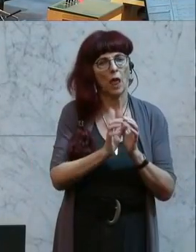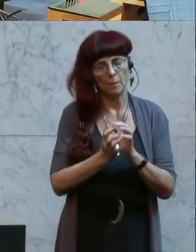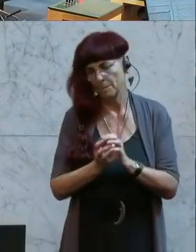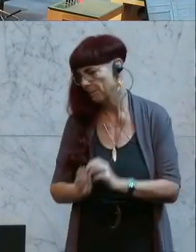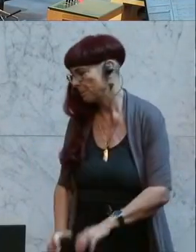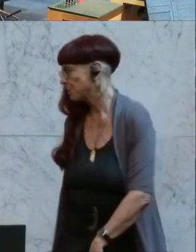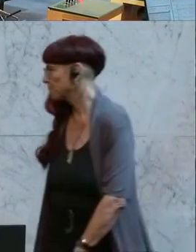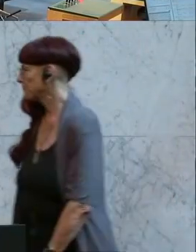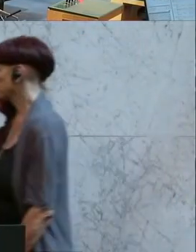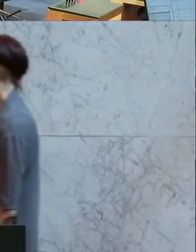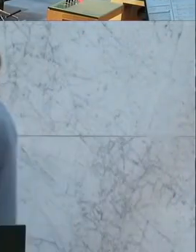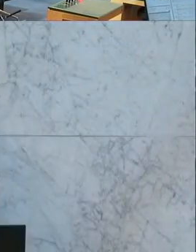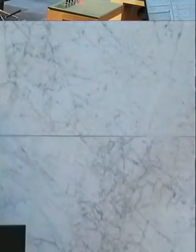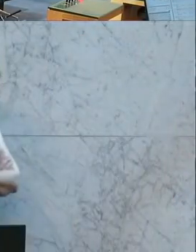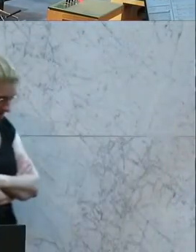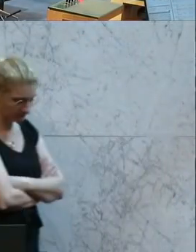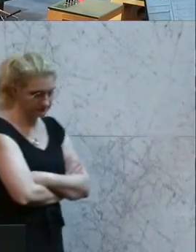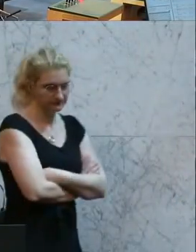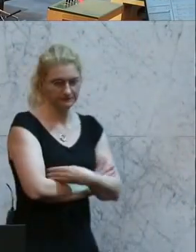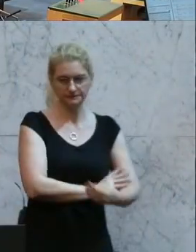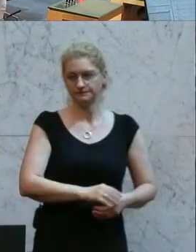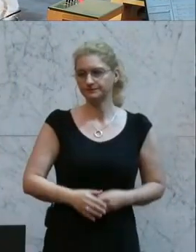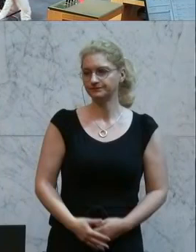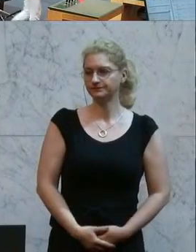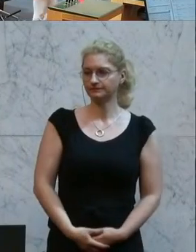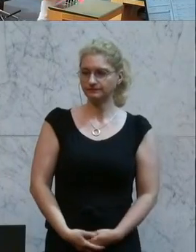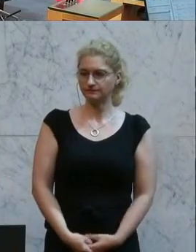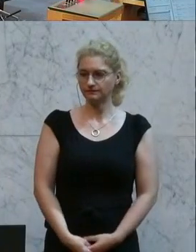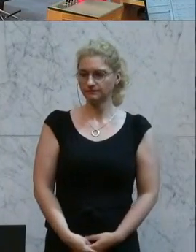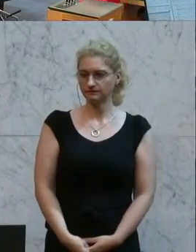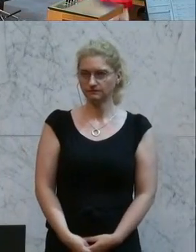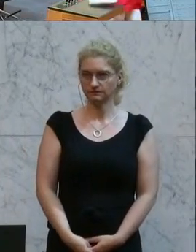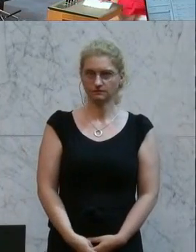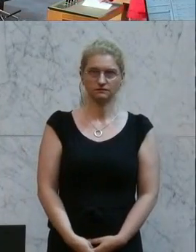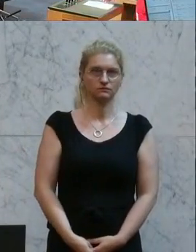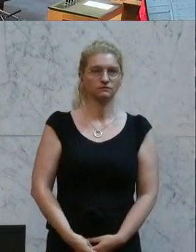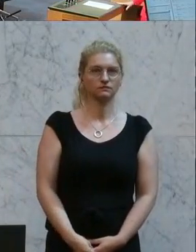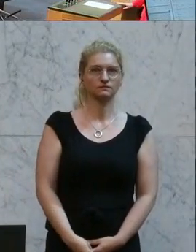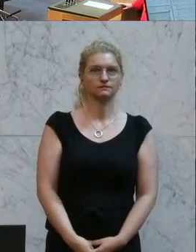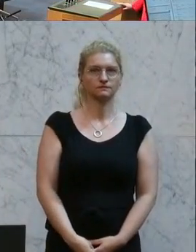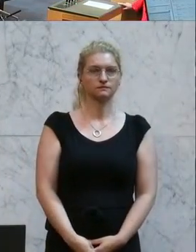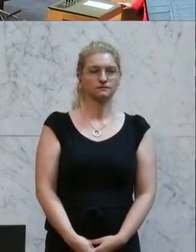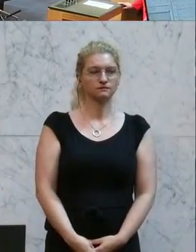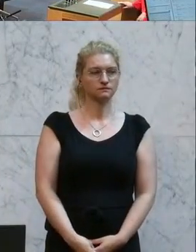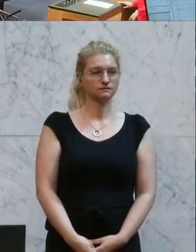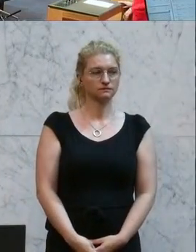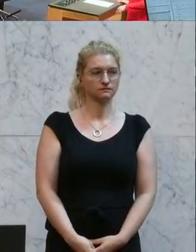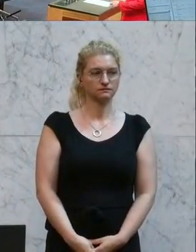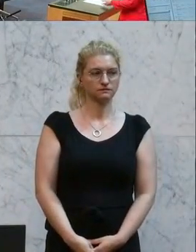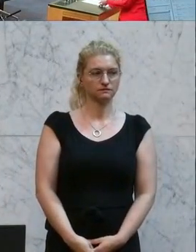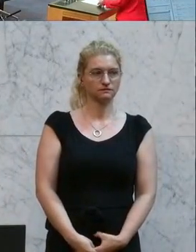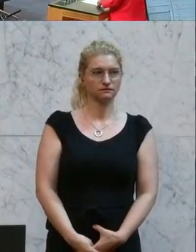Begehren auf die Mündliche Berichterstattung wurde